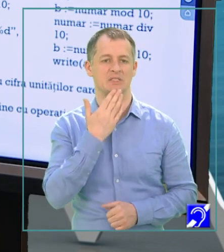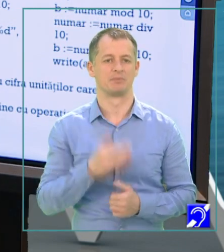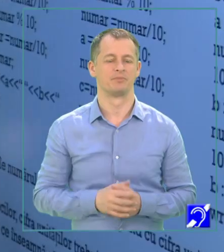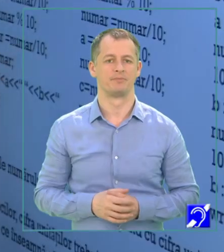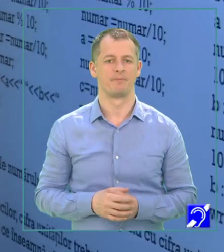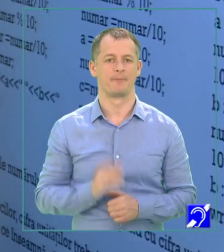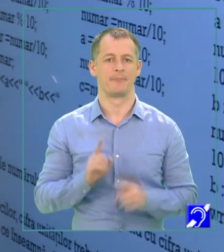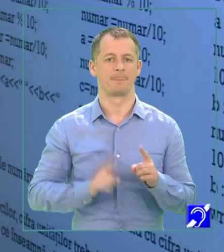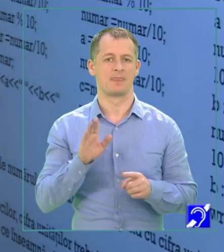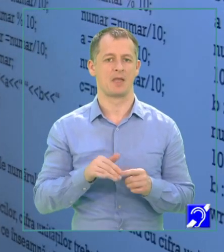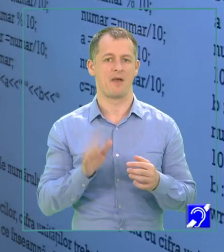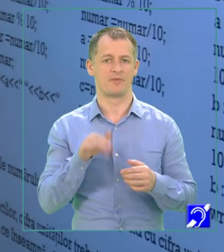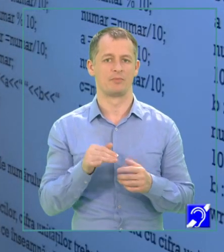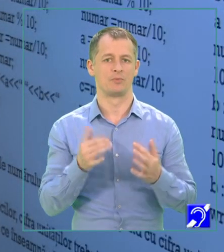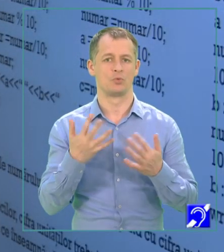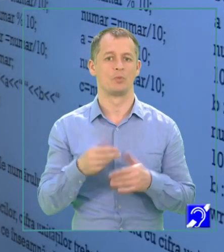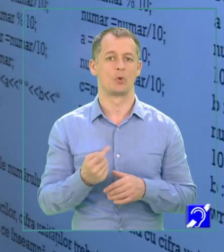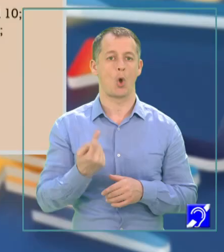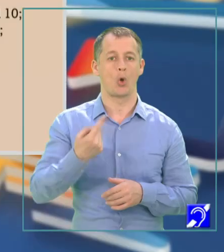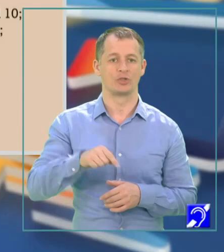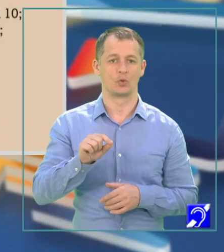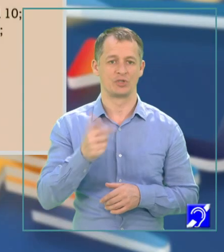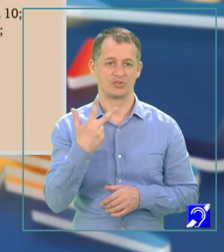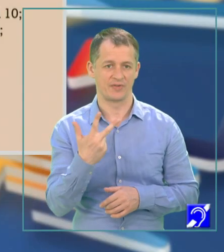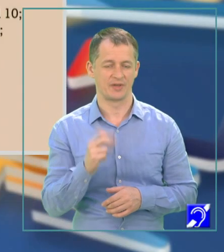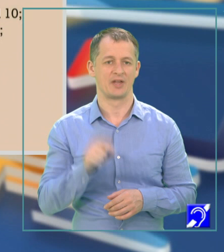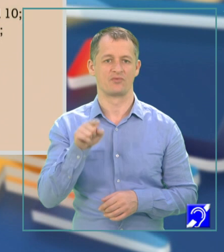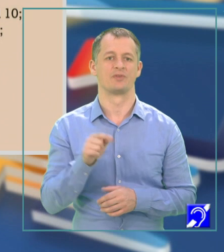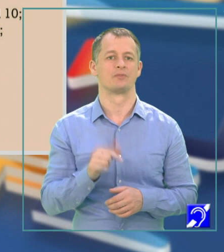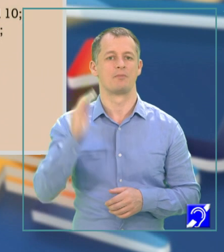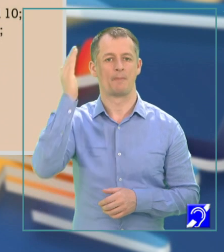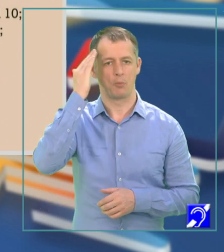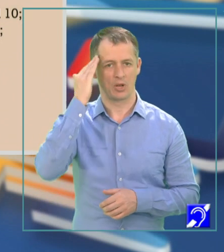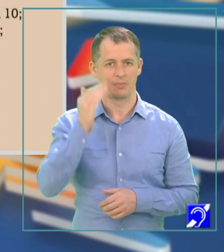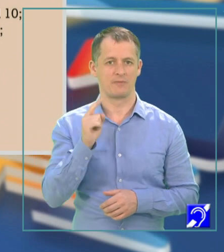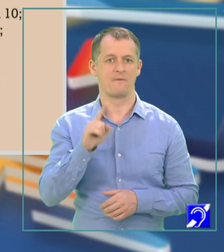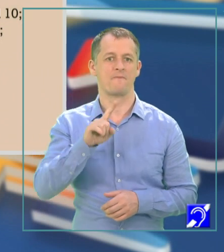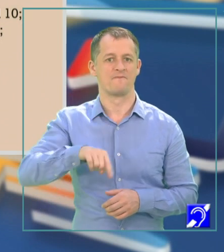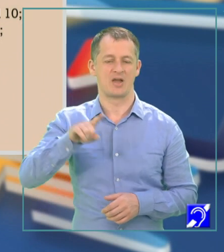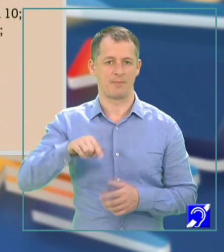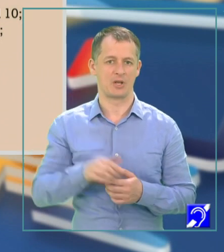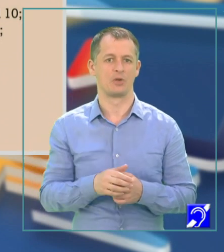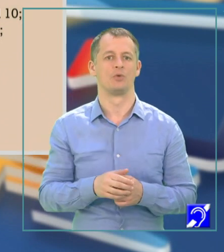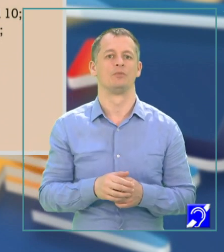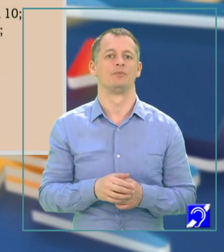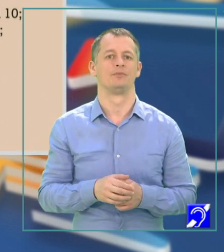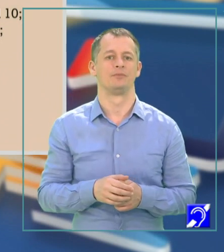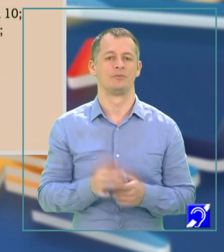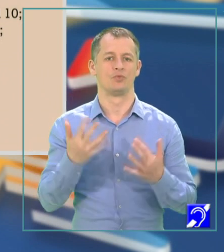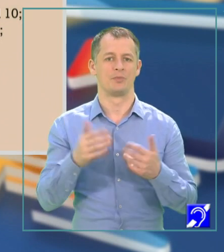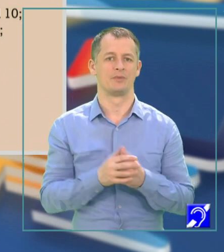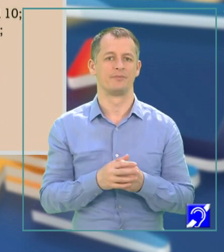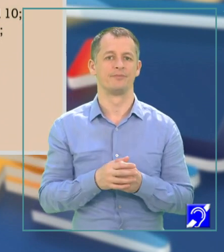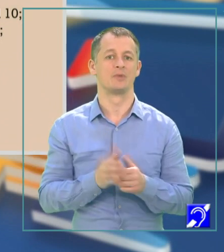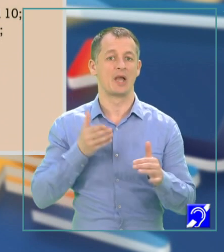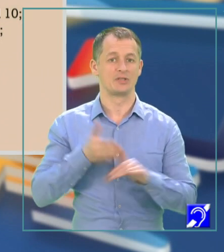dacă avem numărul 123, acesta îl vom memora în variabila număr. Accesul la cifrele